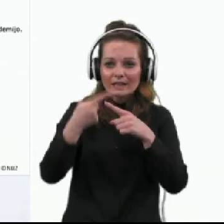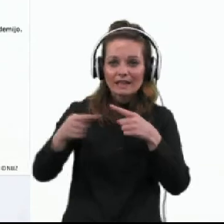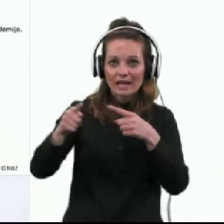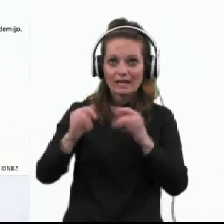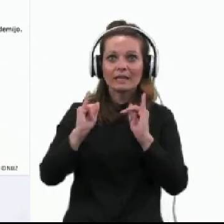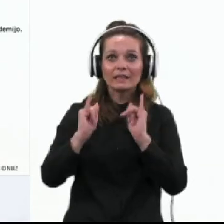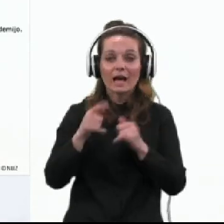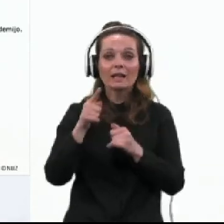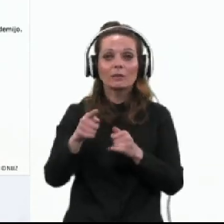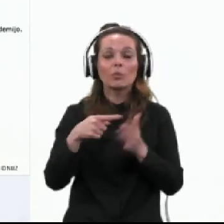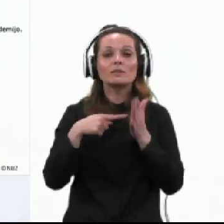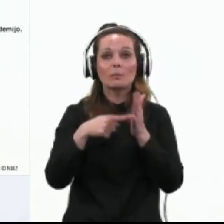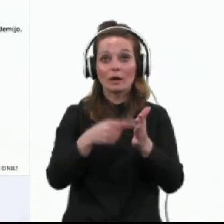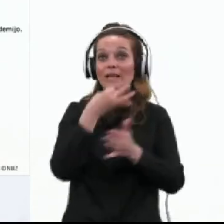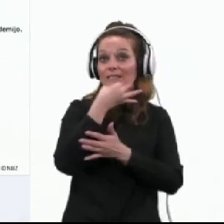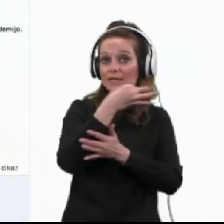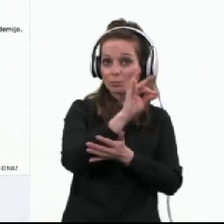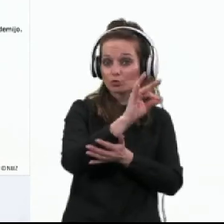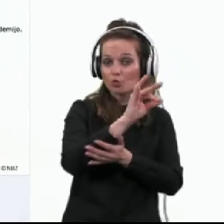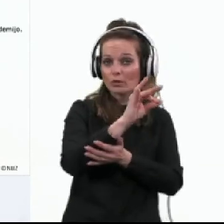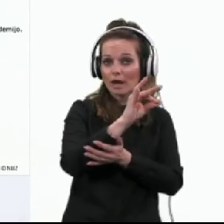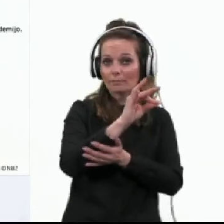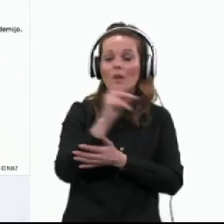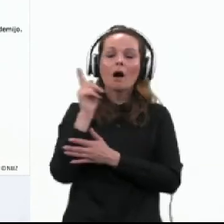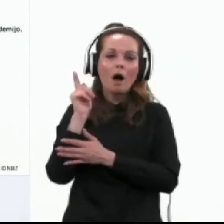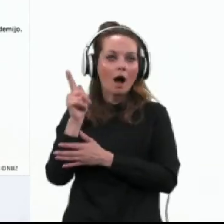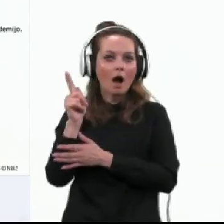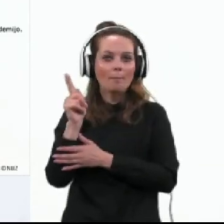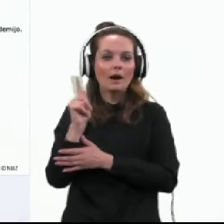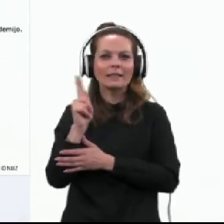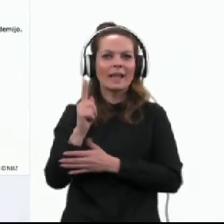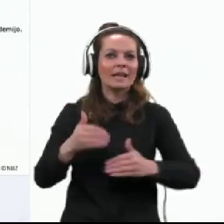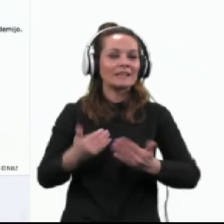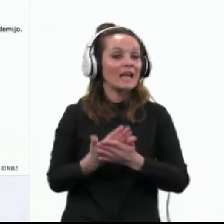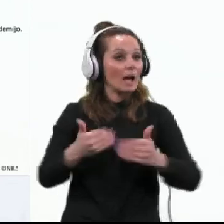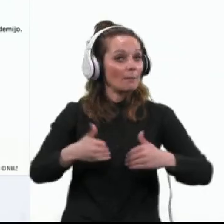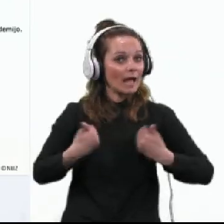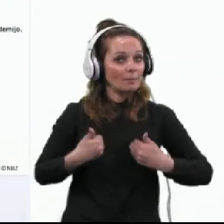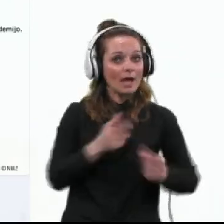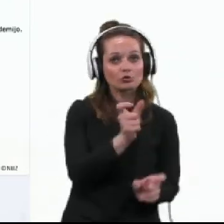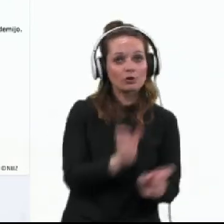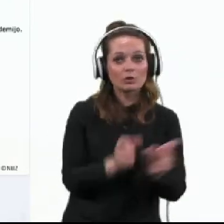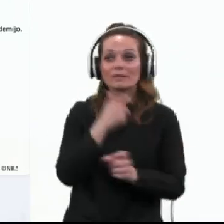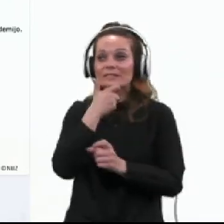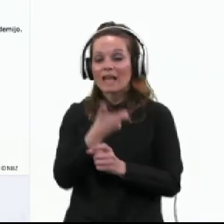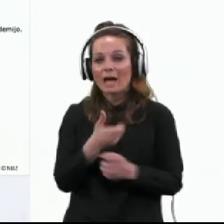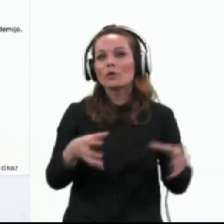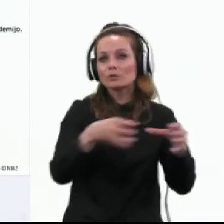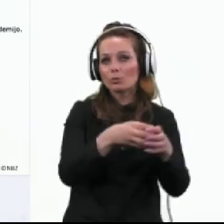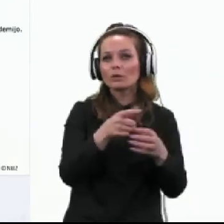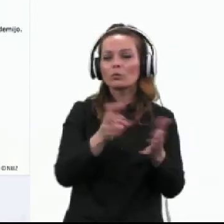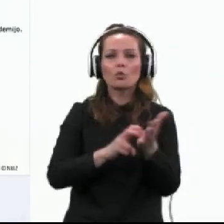je sicer nakazal trend izboljševanja, ampak ne pri najmlajši starostni skupini, kar še